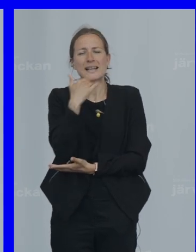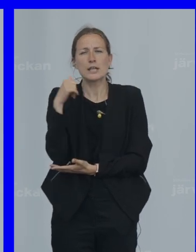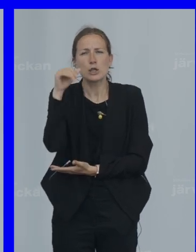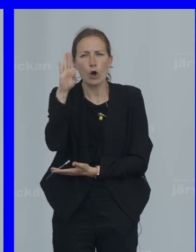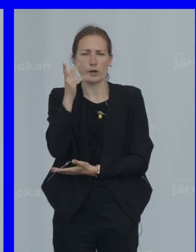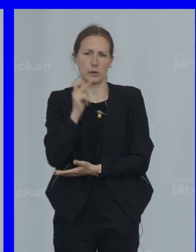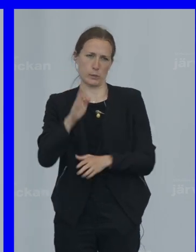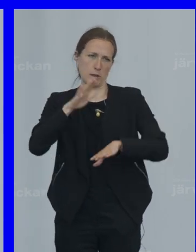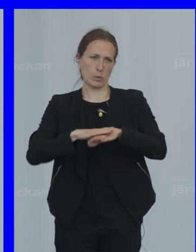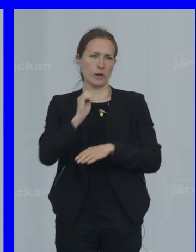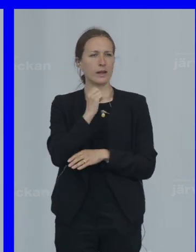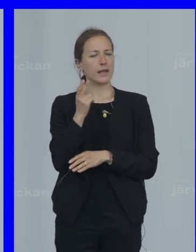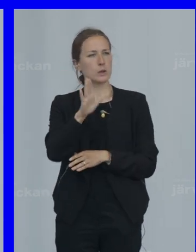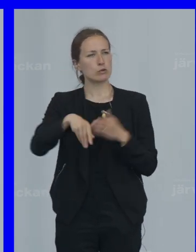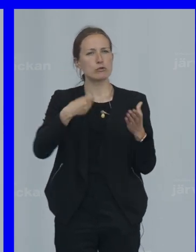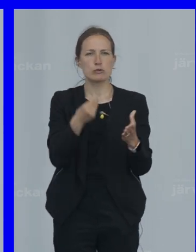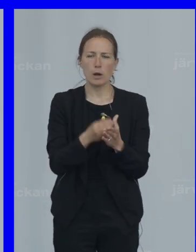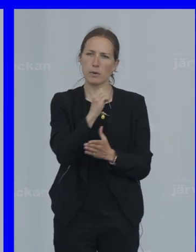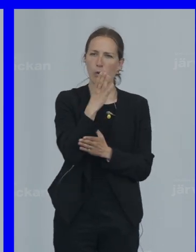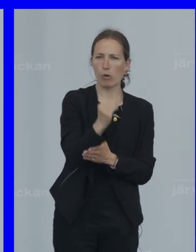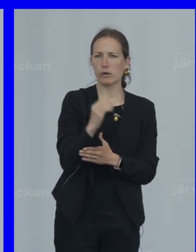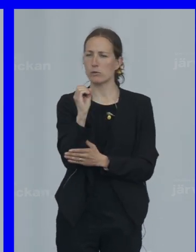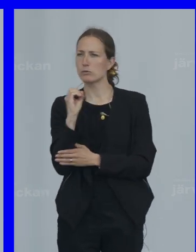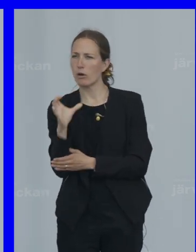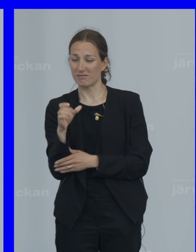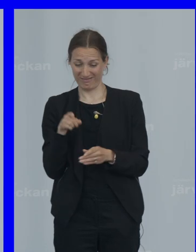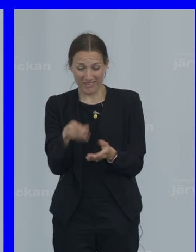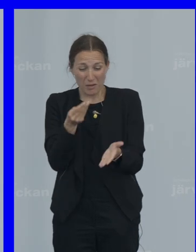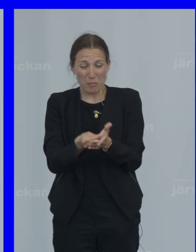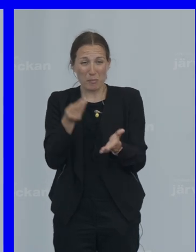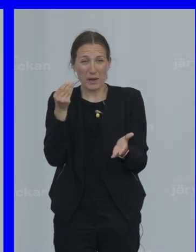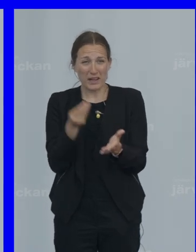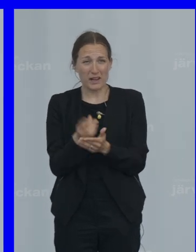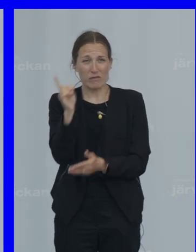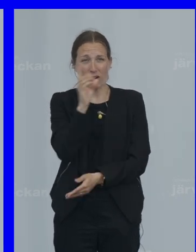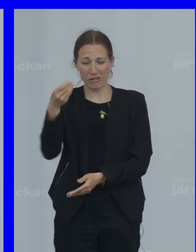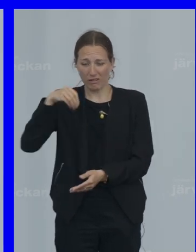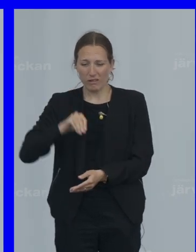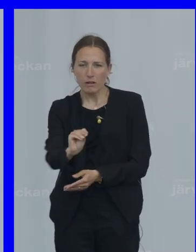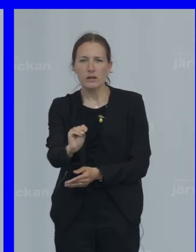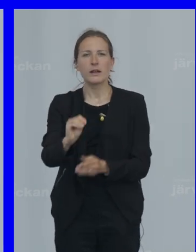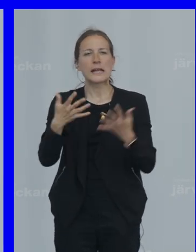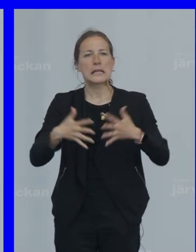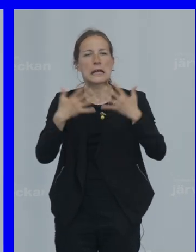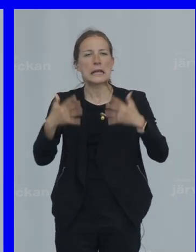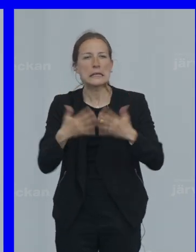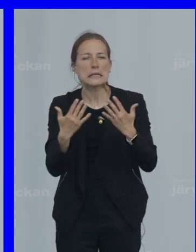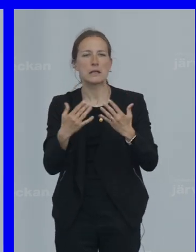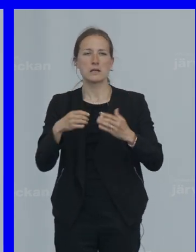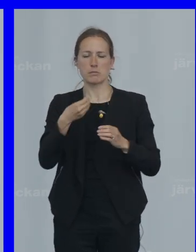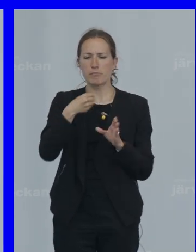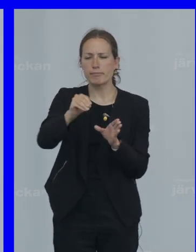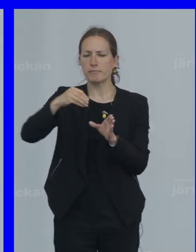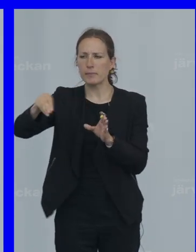På EUs köp av olja och gas Det är pengar som går Rakt in i krigsmaskineriet Som går rakt till de